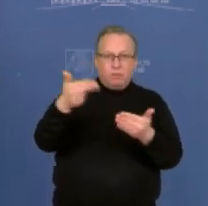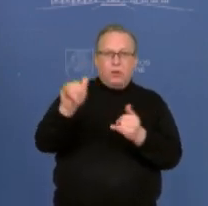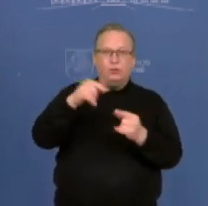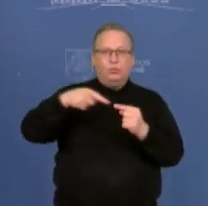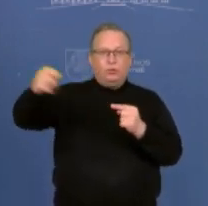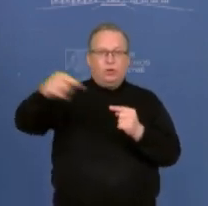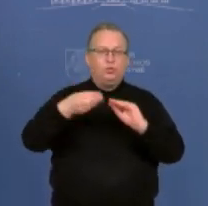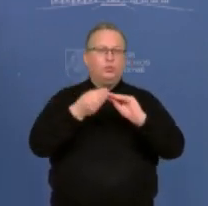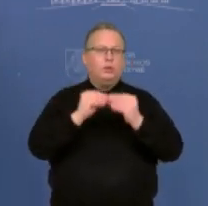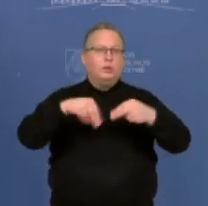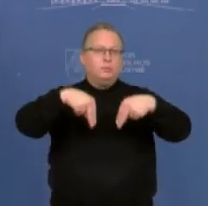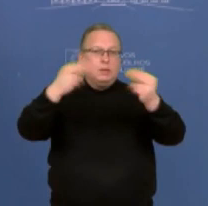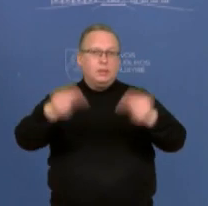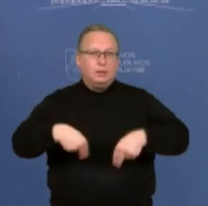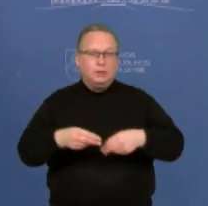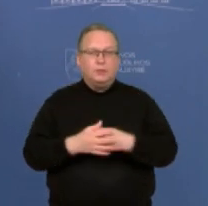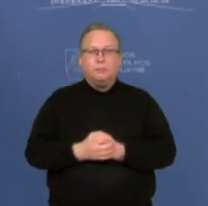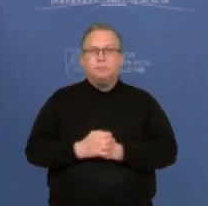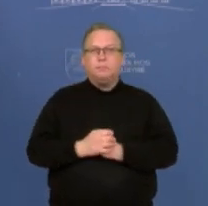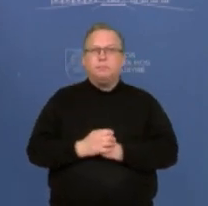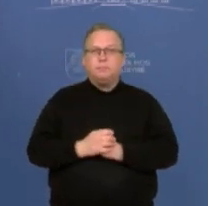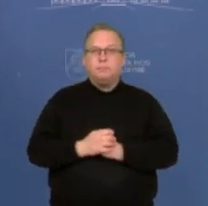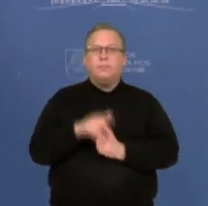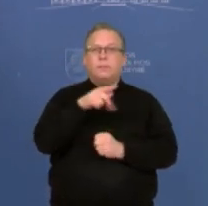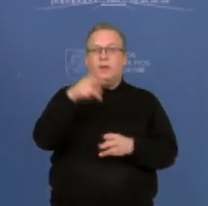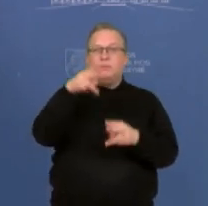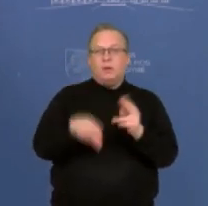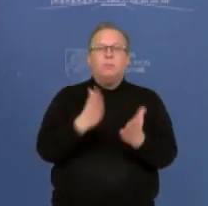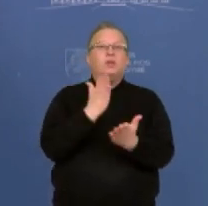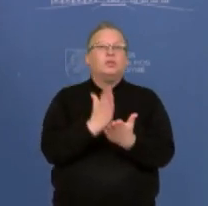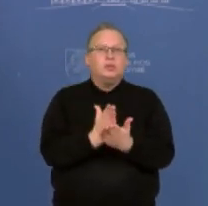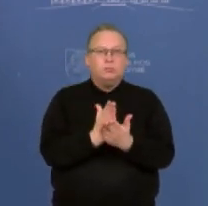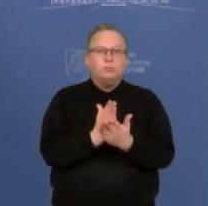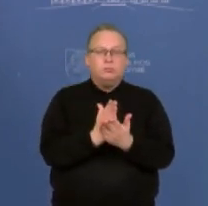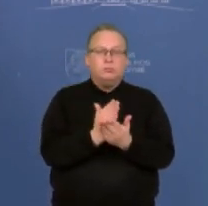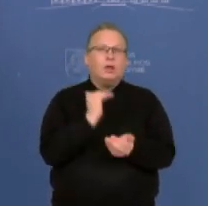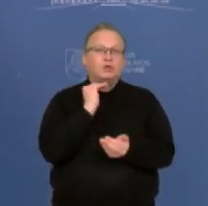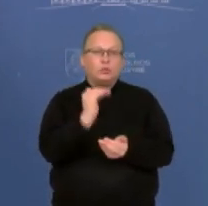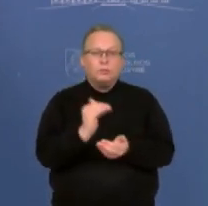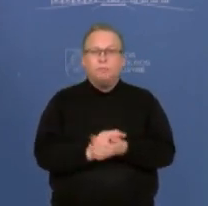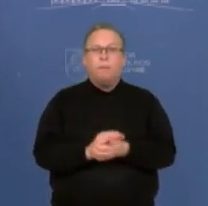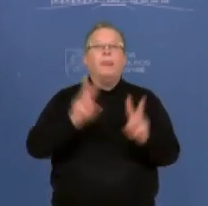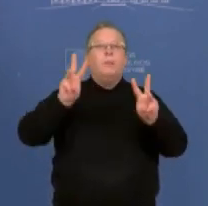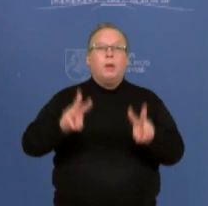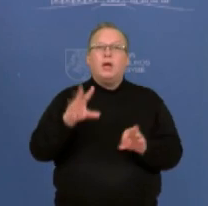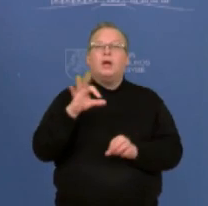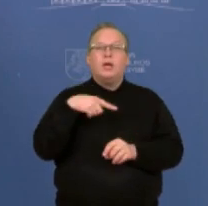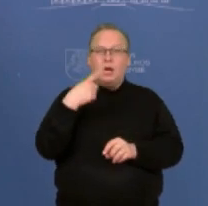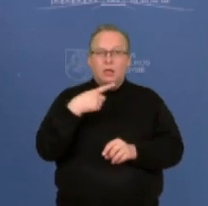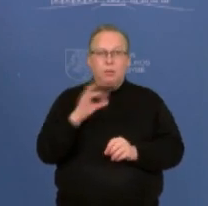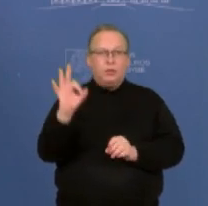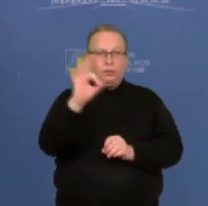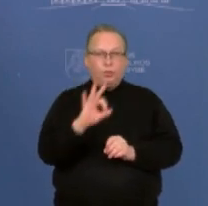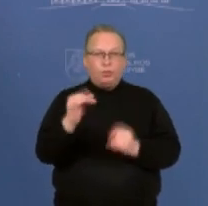sudarytas sandoris, atitinka nacionalinio saugumo interesus ir sprendimas yra iškus netitinka. Ministerė, bet kalbant apie precedentą, kuris